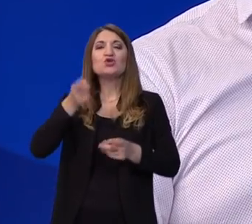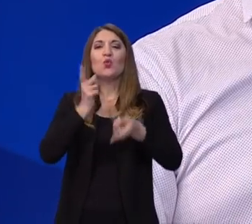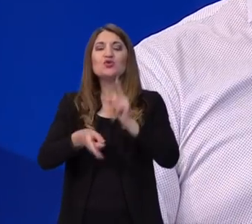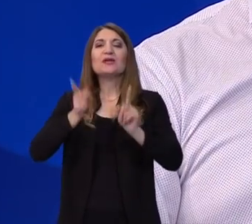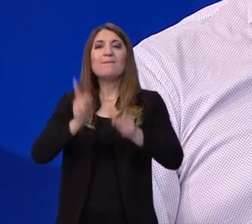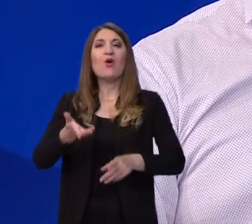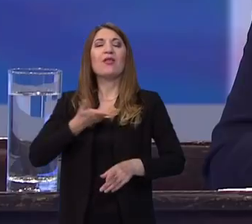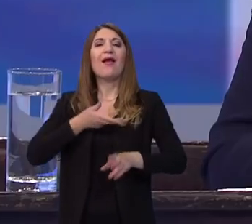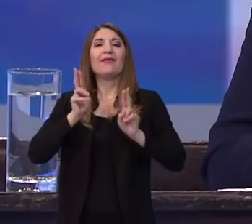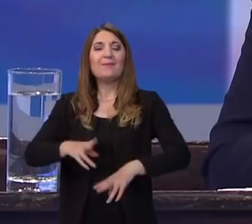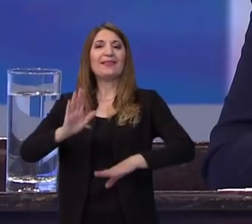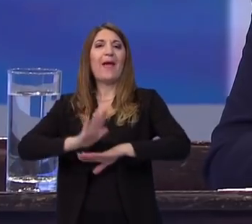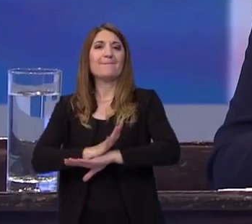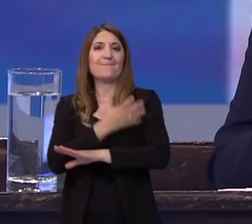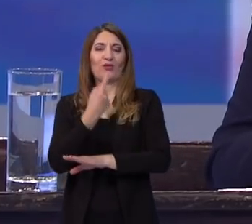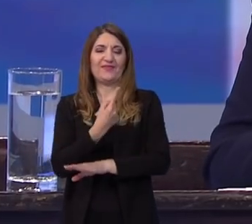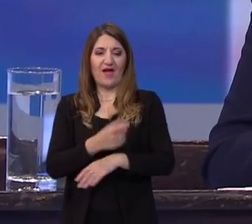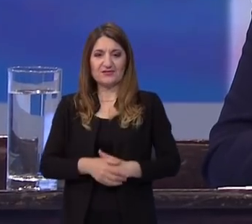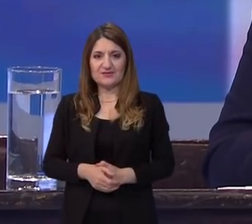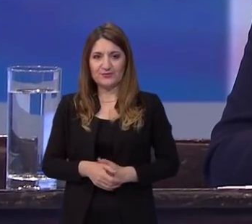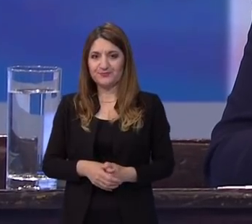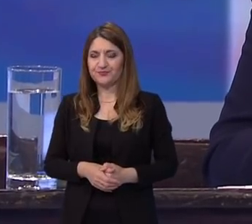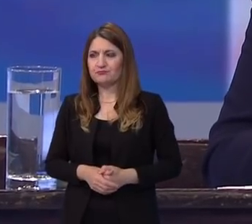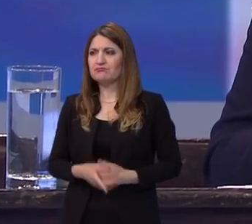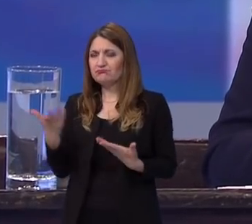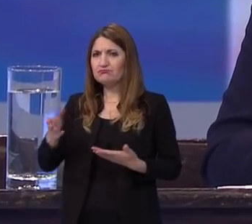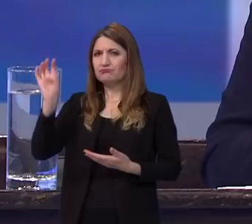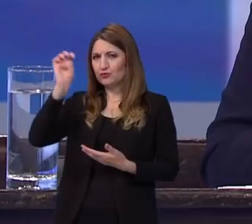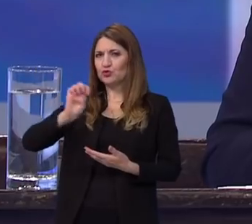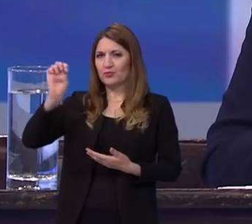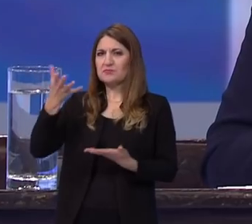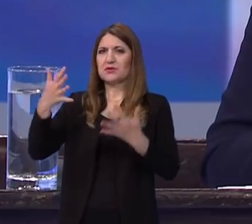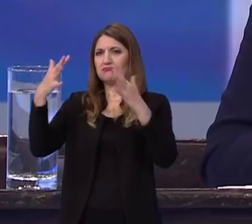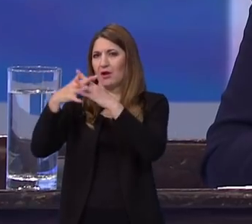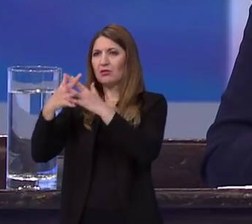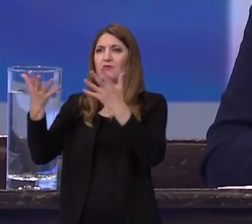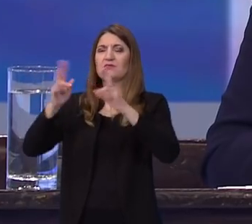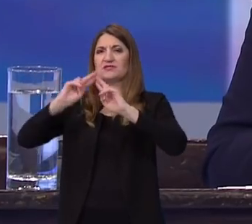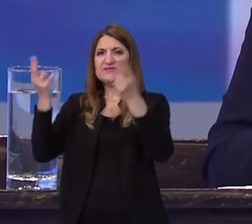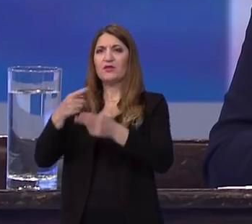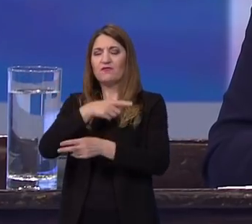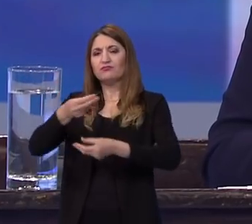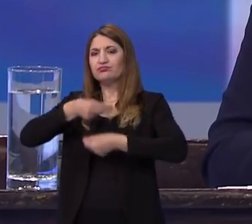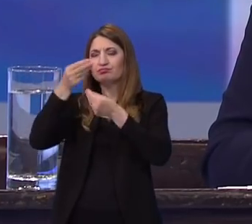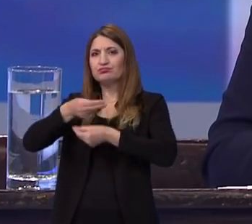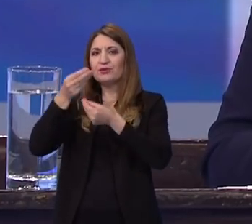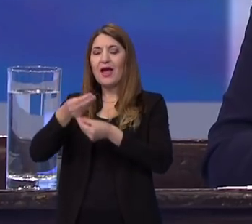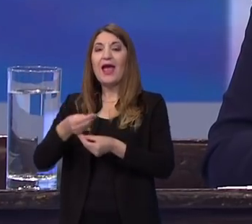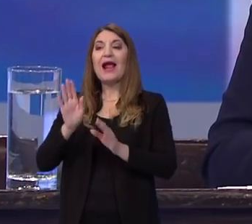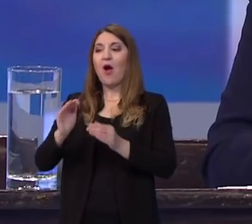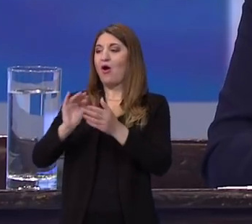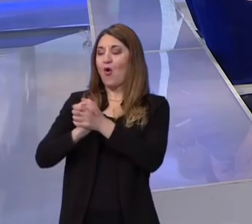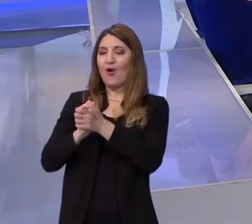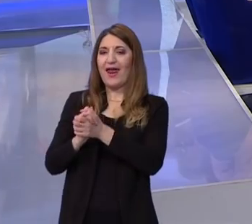Često držite predavanja u nekim evropskim metropolama svjetskim. Družite se s